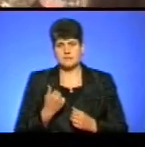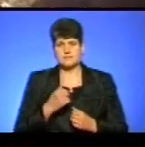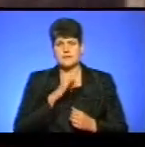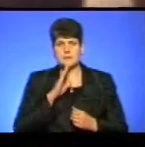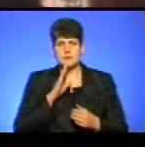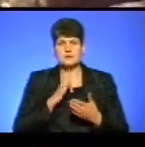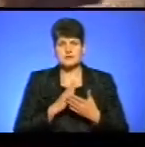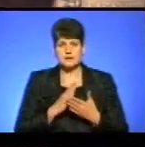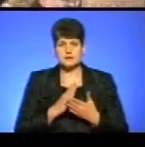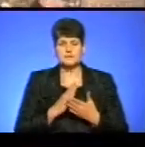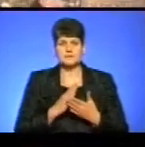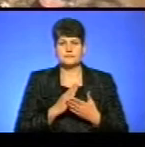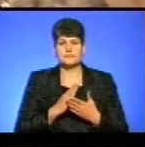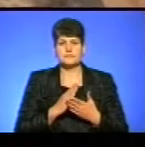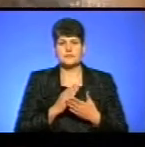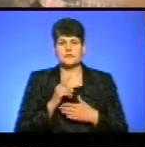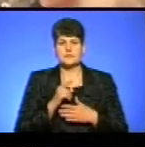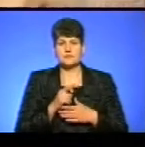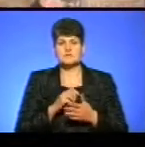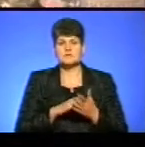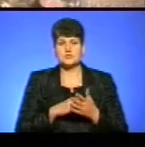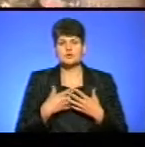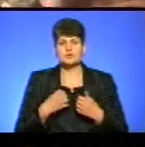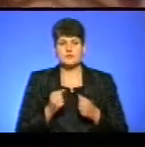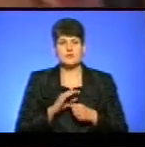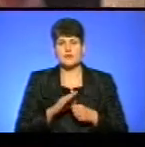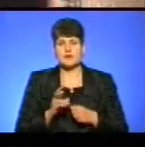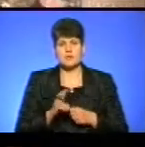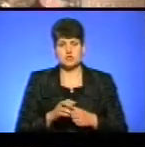мати є. З причини здоров'я вона не прийшла.